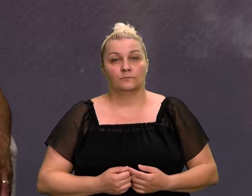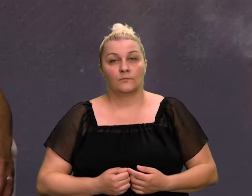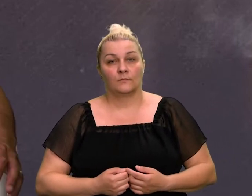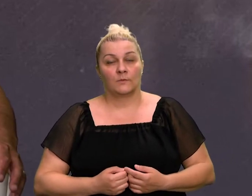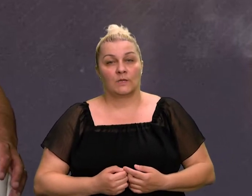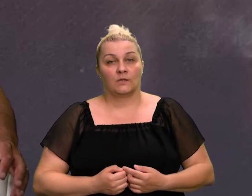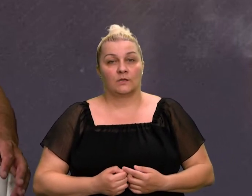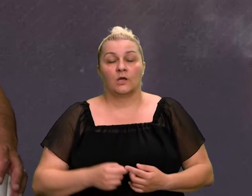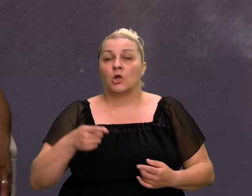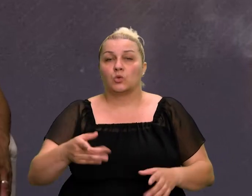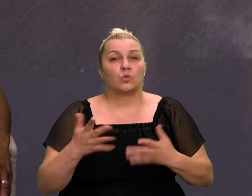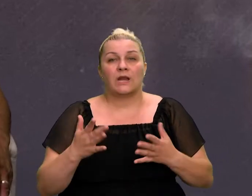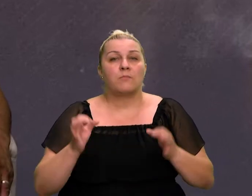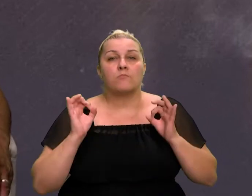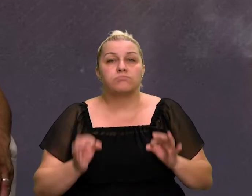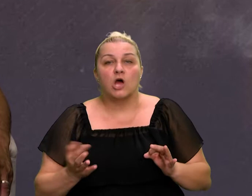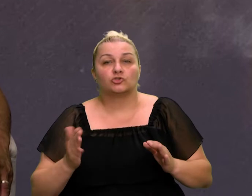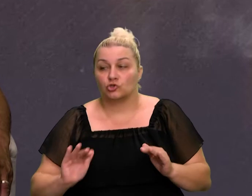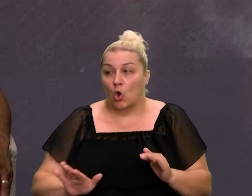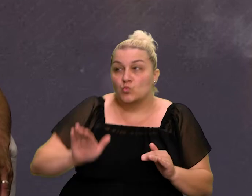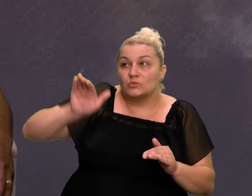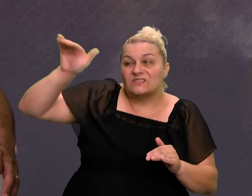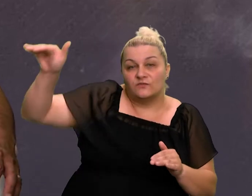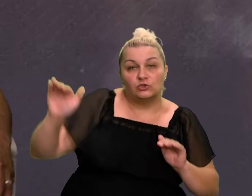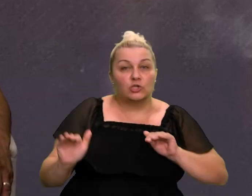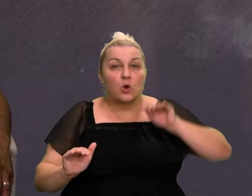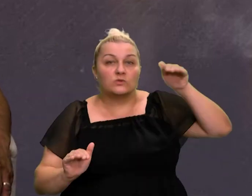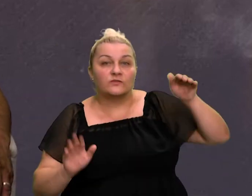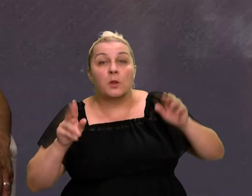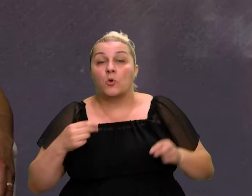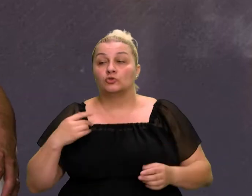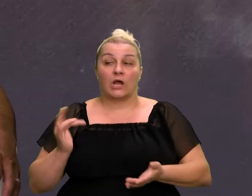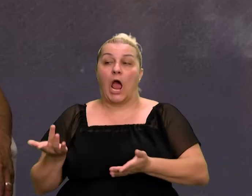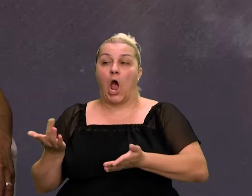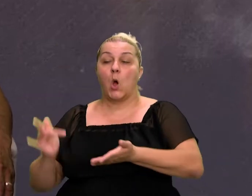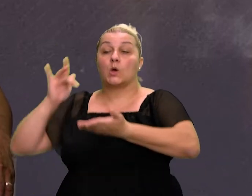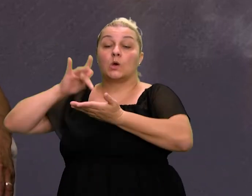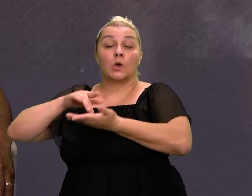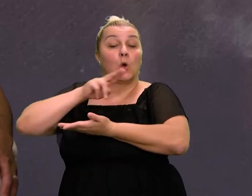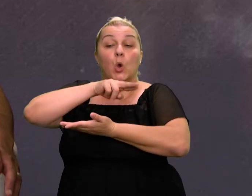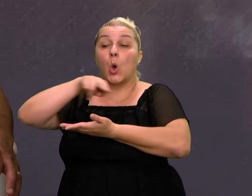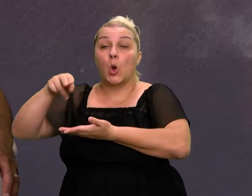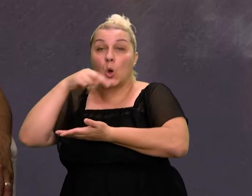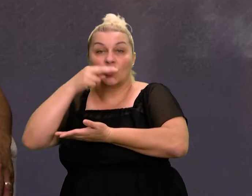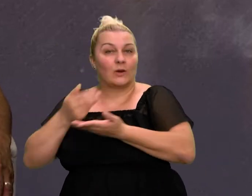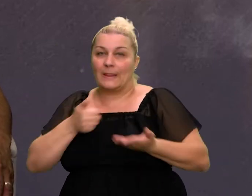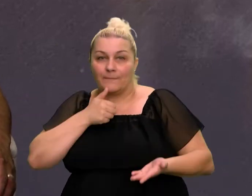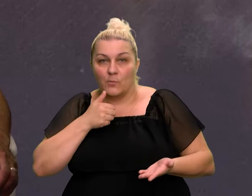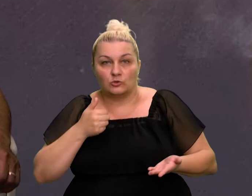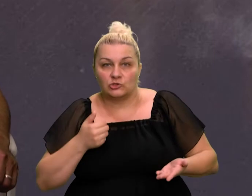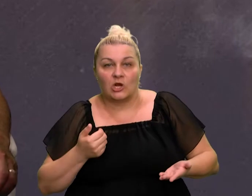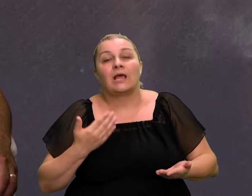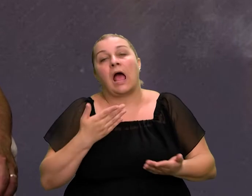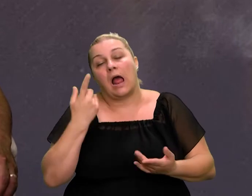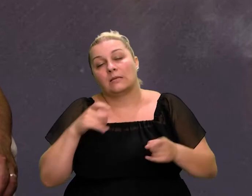nezgodni. Znači, nemate vi neke uzvišene, neke točke kojima morate kontrolirati, tako da samo čuvanje je bila jedna